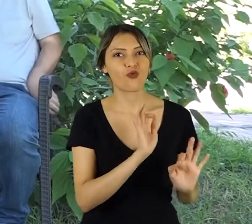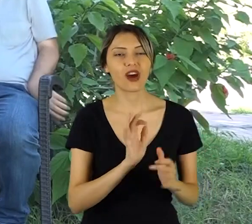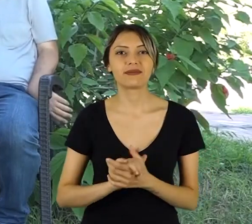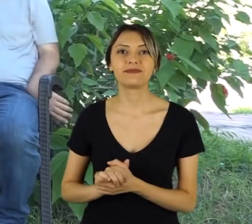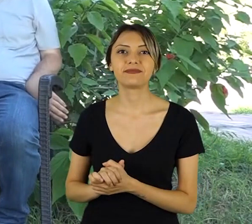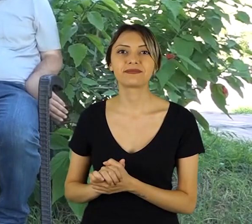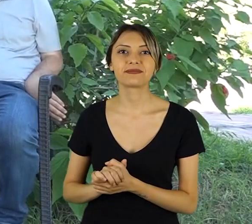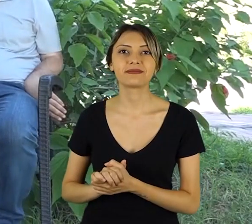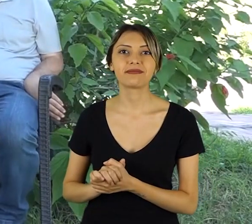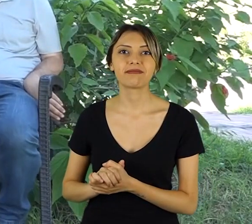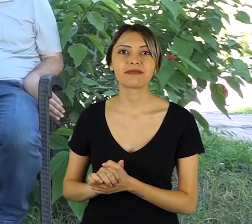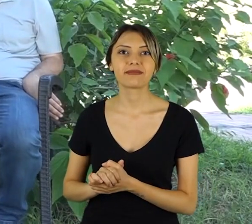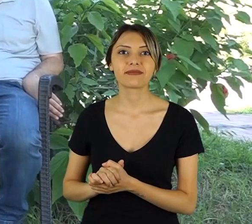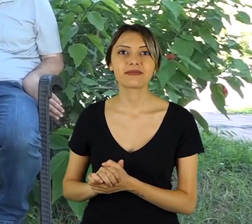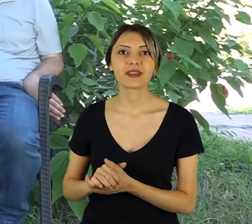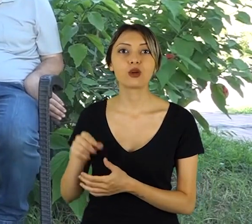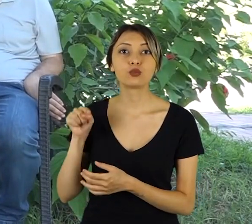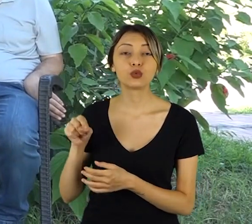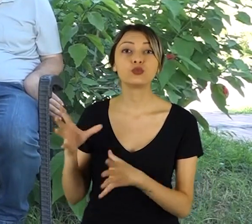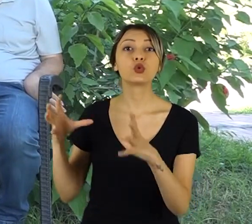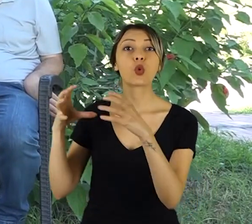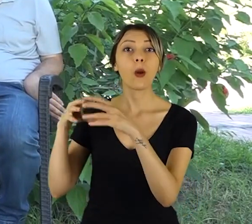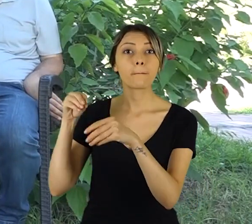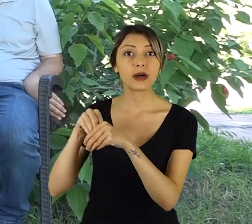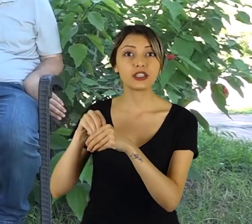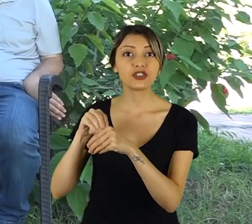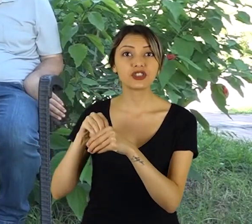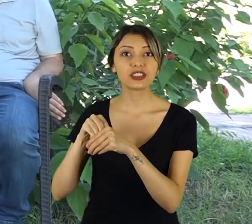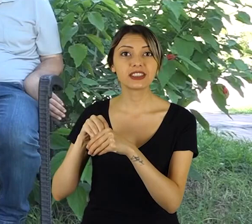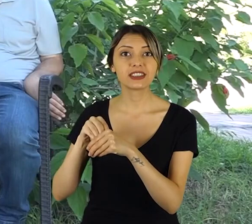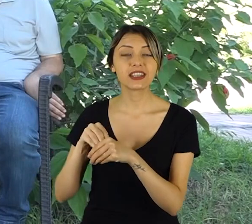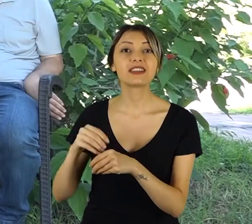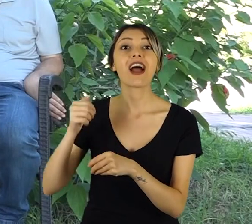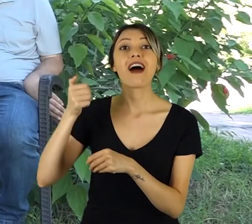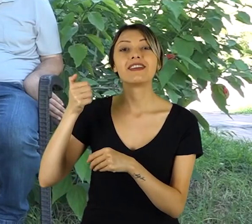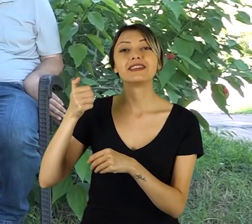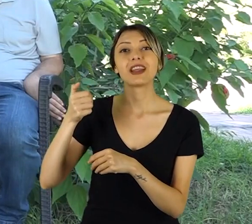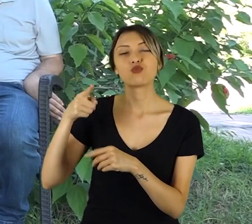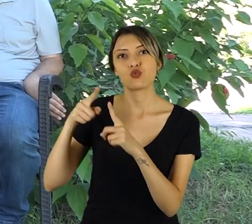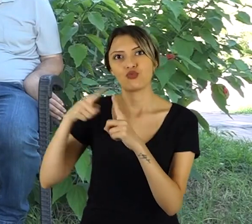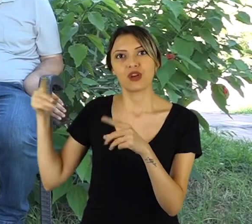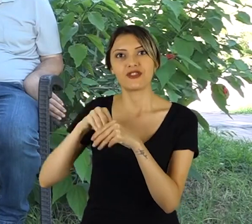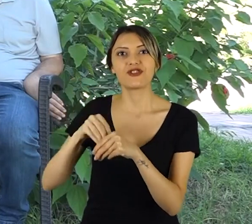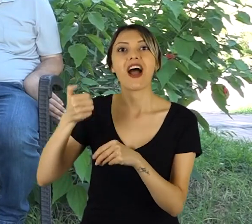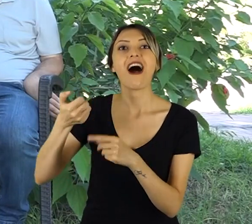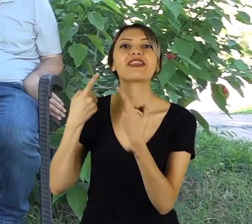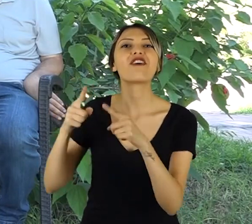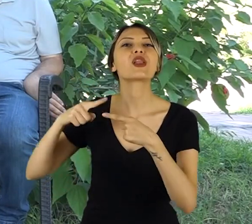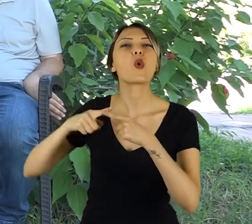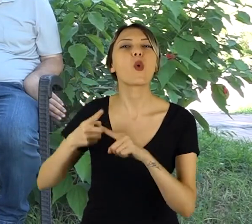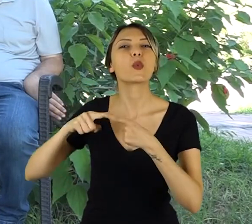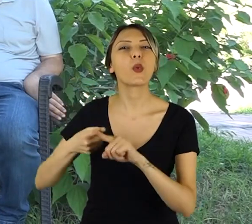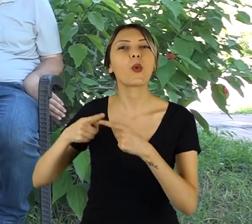Ve bunun içerisinde 6 tane yelek ördüm torunlarıma. Danteller yaptım. El işi,